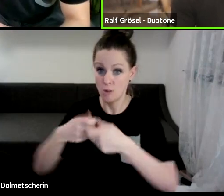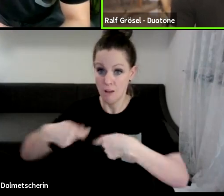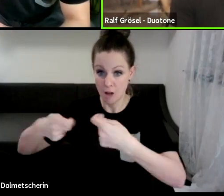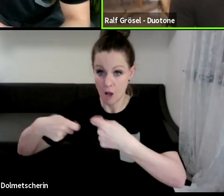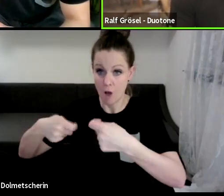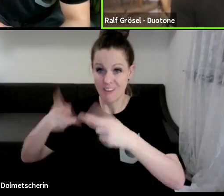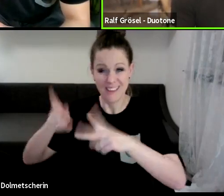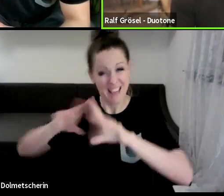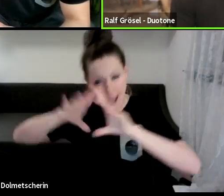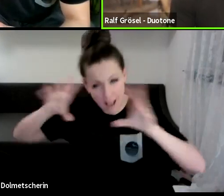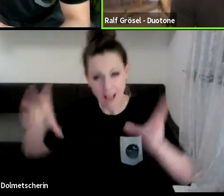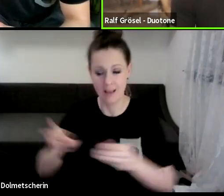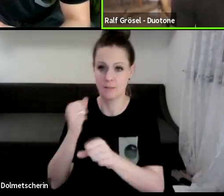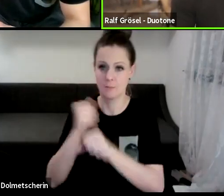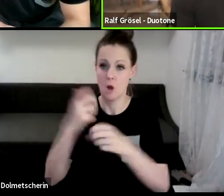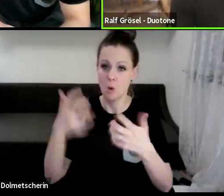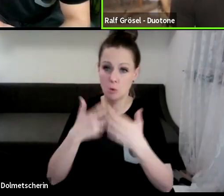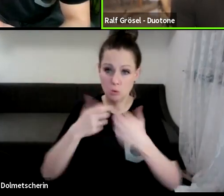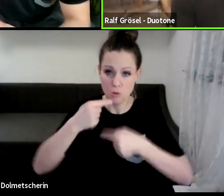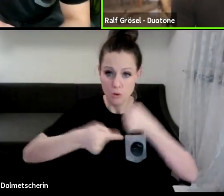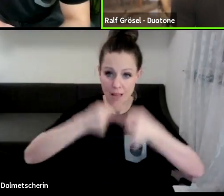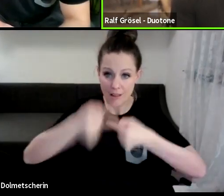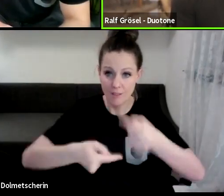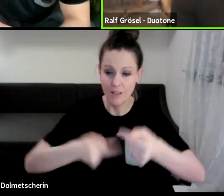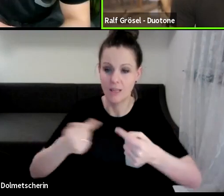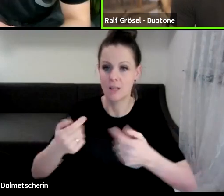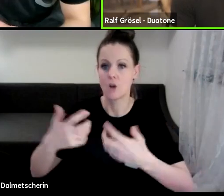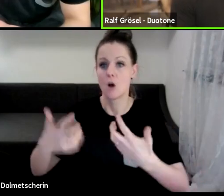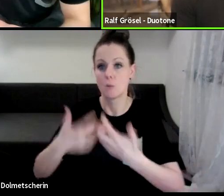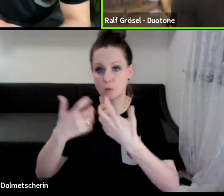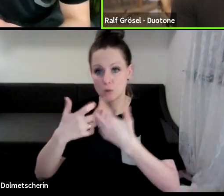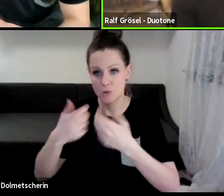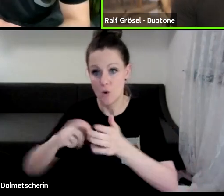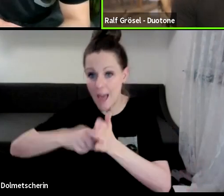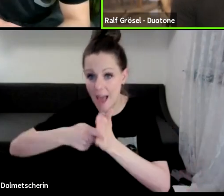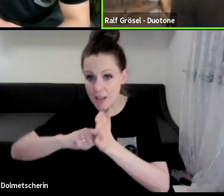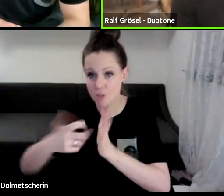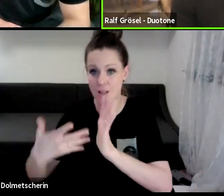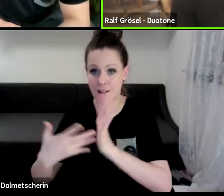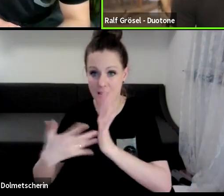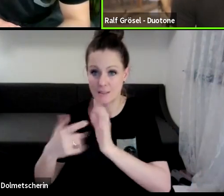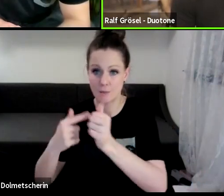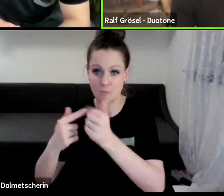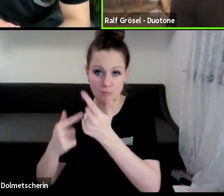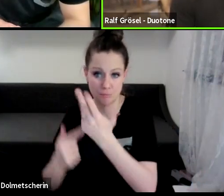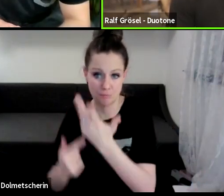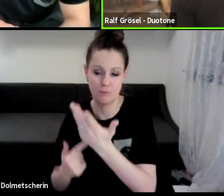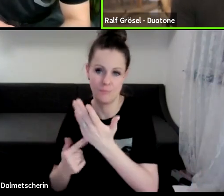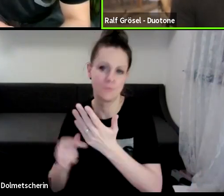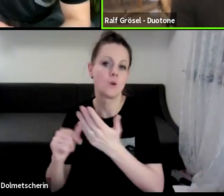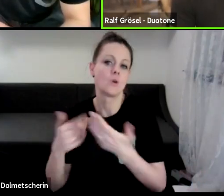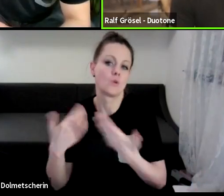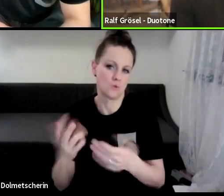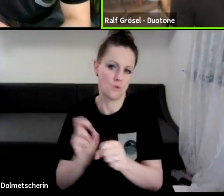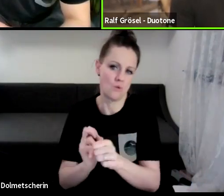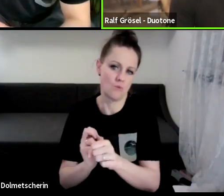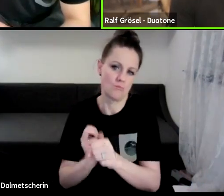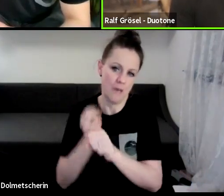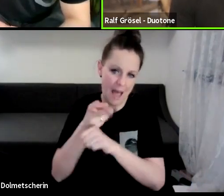Produktion Entwicklung über Produktion, einstellen, testen, was man im Grunde genommen alles machen muss. Das war der Einstieg. Also über